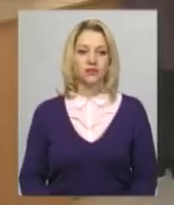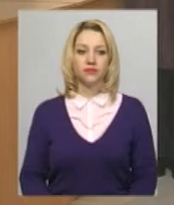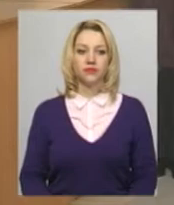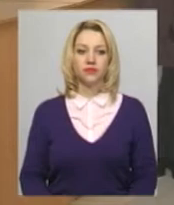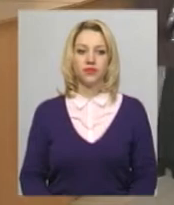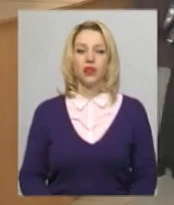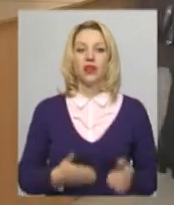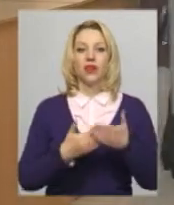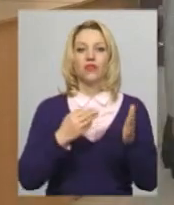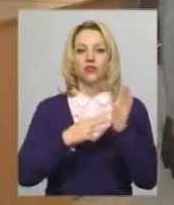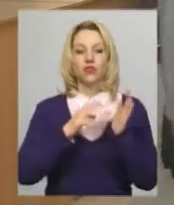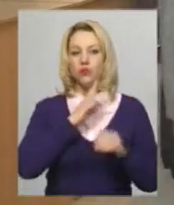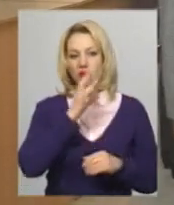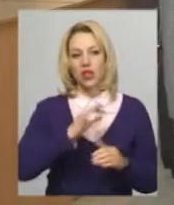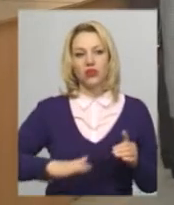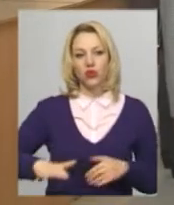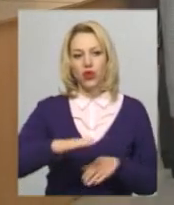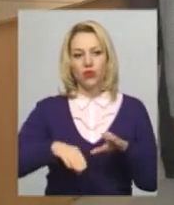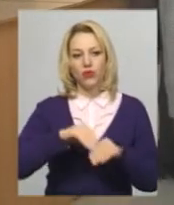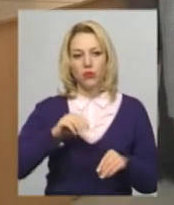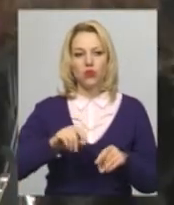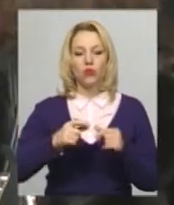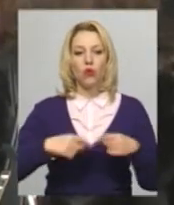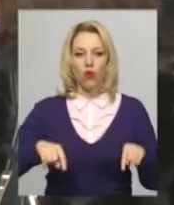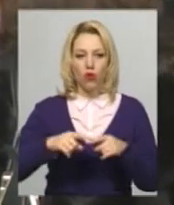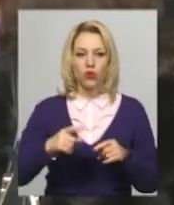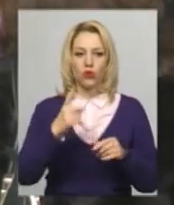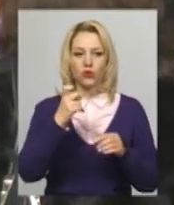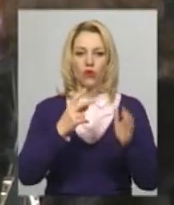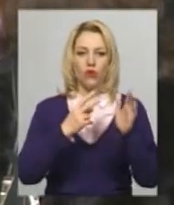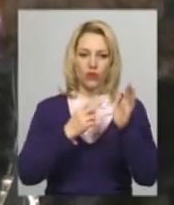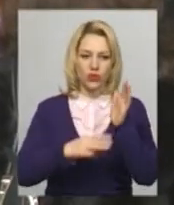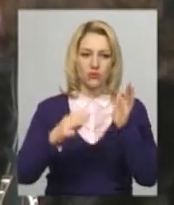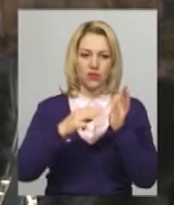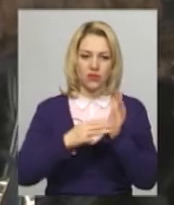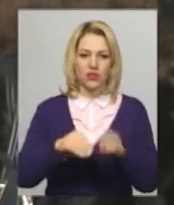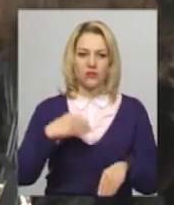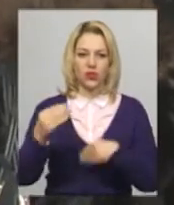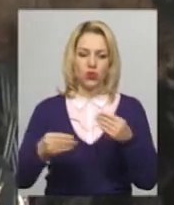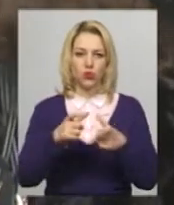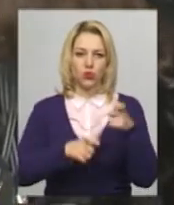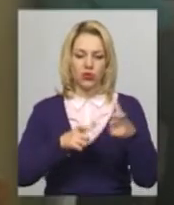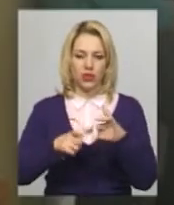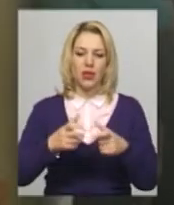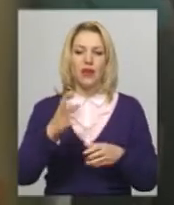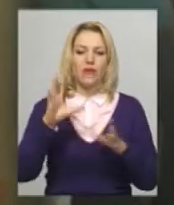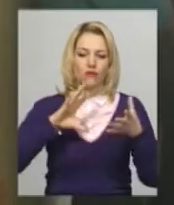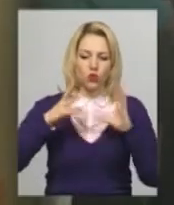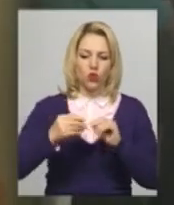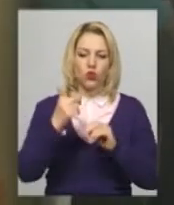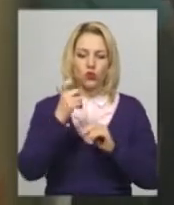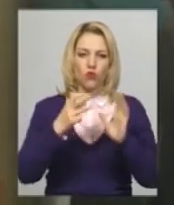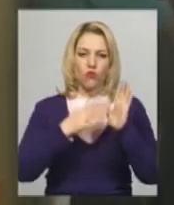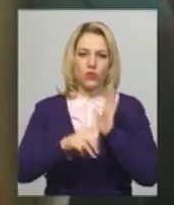Від восьмої ранку на територіальному виборчому округу номер 188 видають бюлетені дільничним комісіям. Усього їх 191.